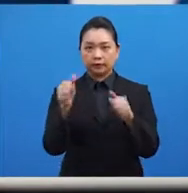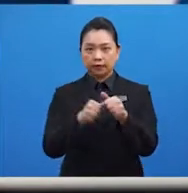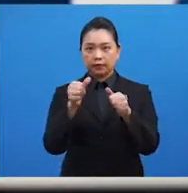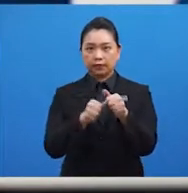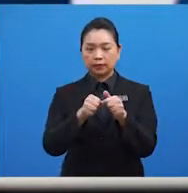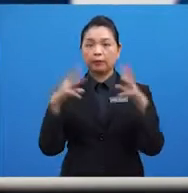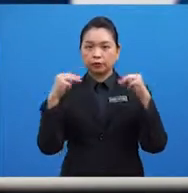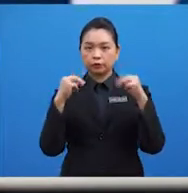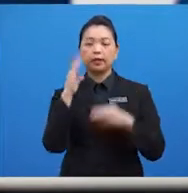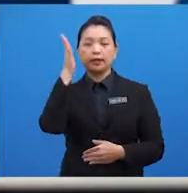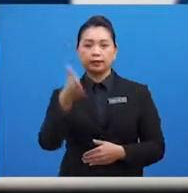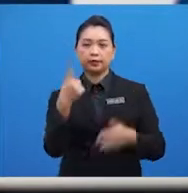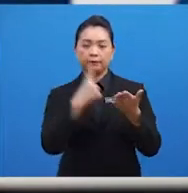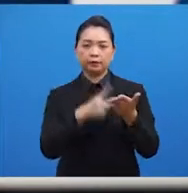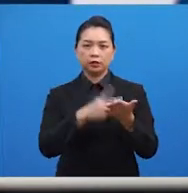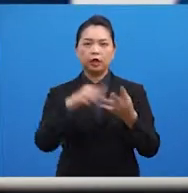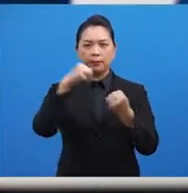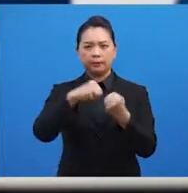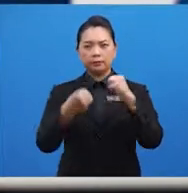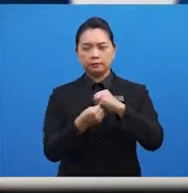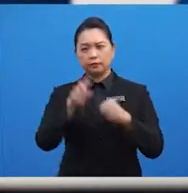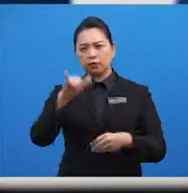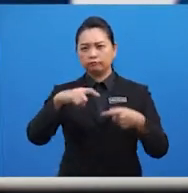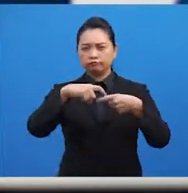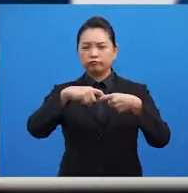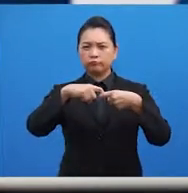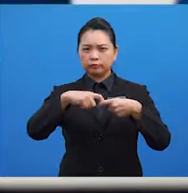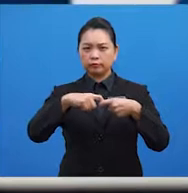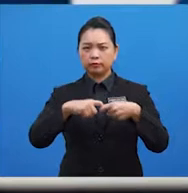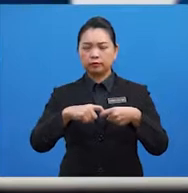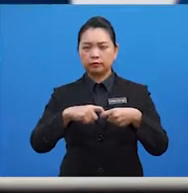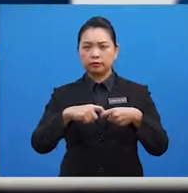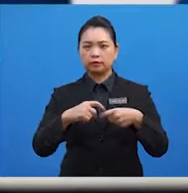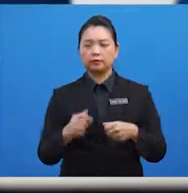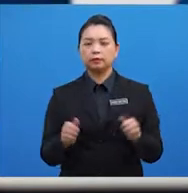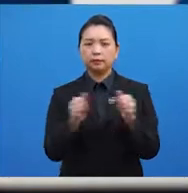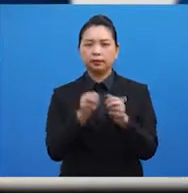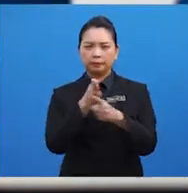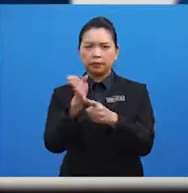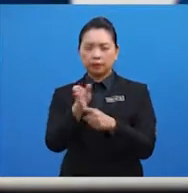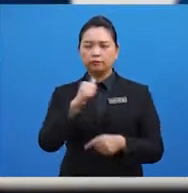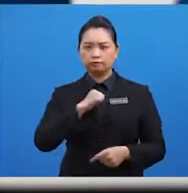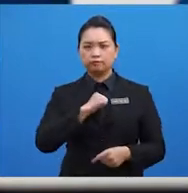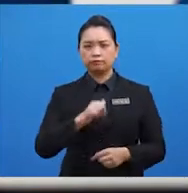mesyuarat akan membincangkan isu yang berkaitan dengan ruang lingkup bidang masing-masing.